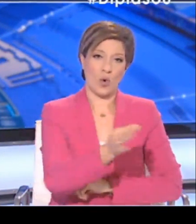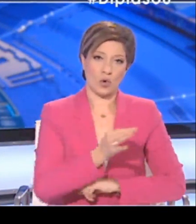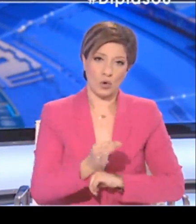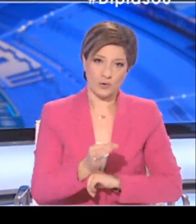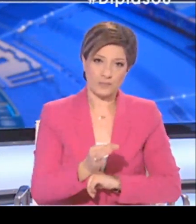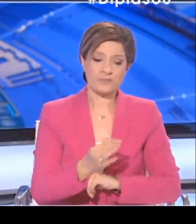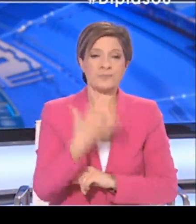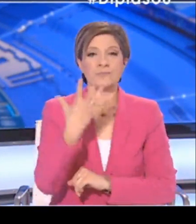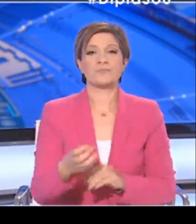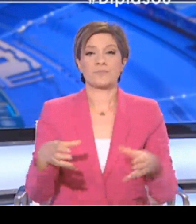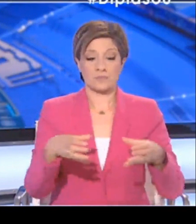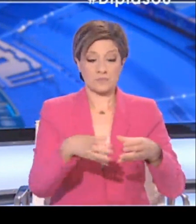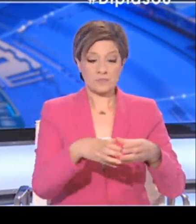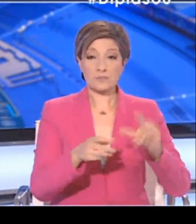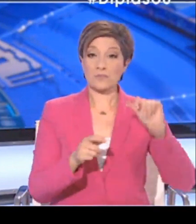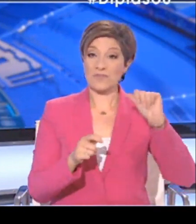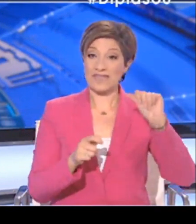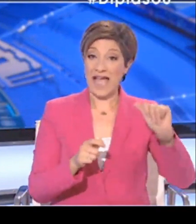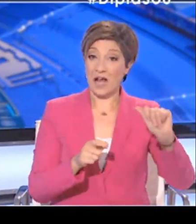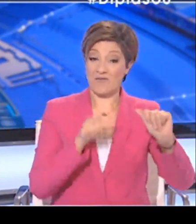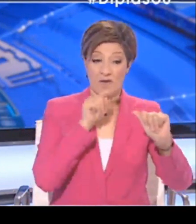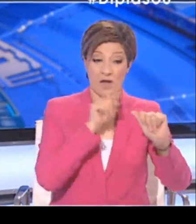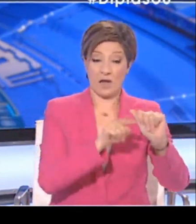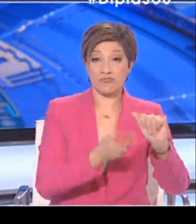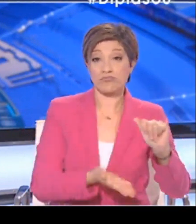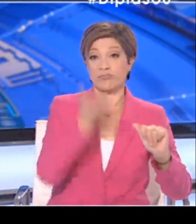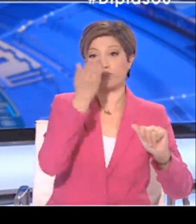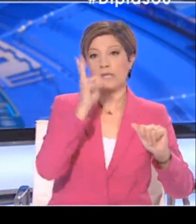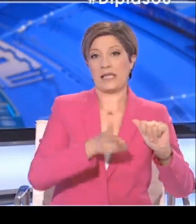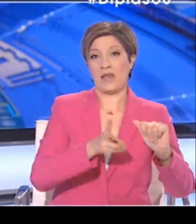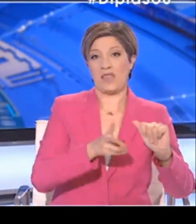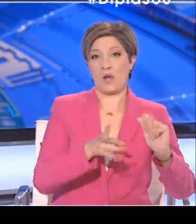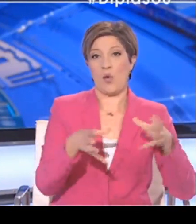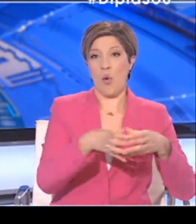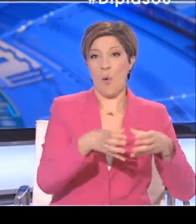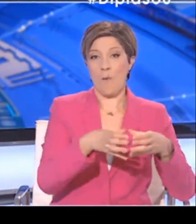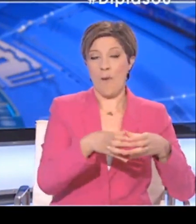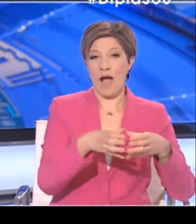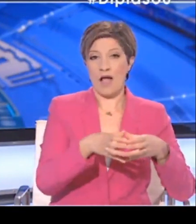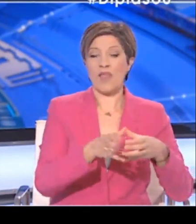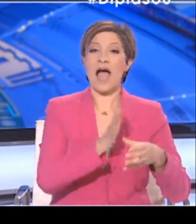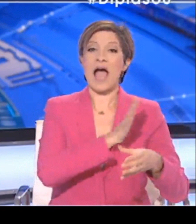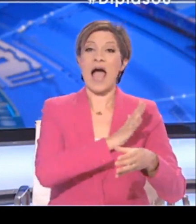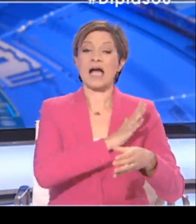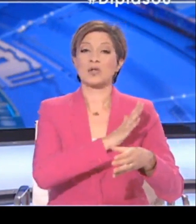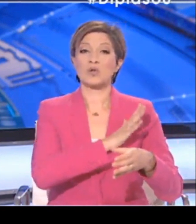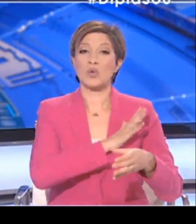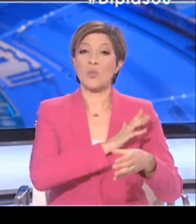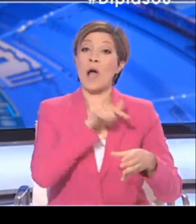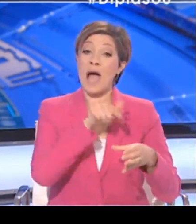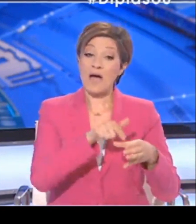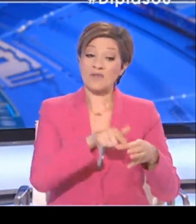Άρα υπάρχει η ομάδα Α, τα οποία είναι τα άτομα υψηλούμεν κινδύνου αλλά άτομα τα οποία θα